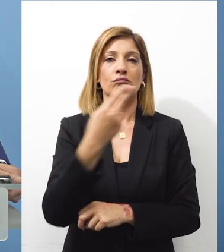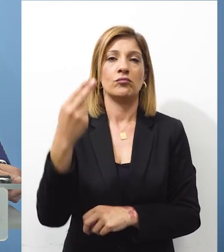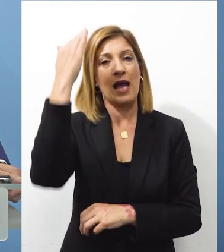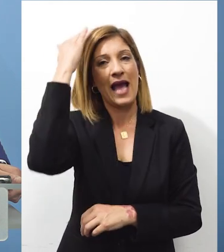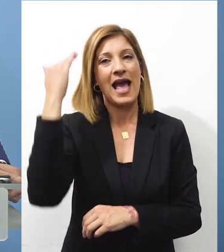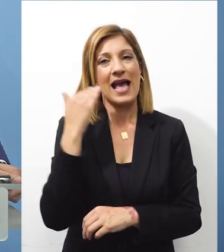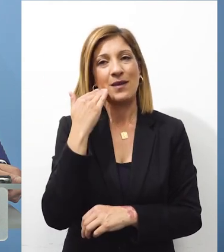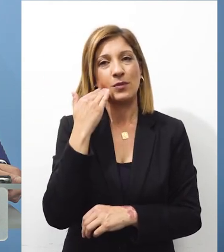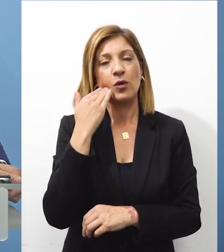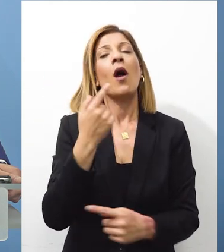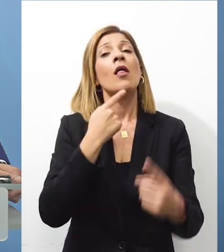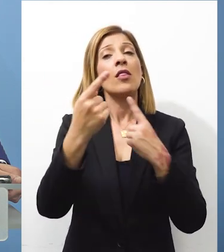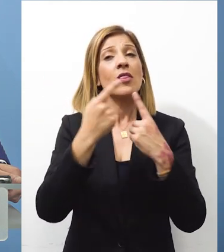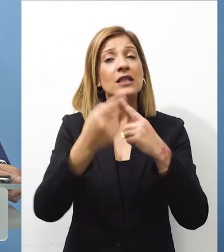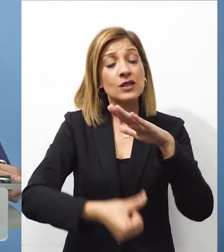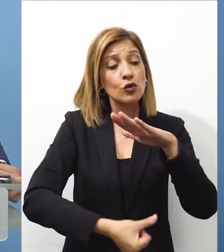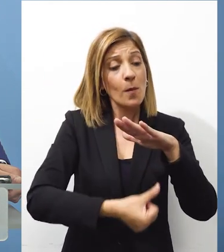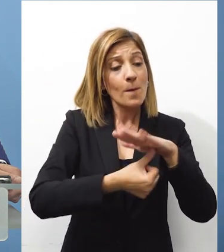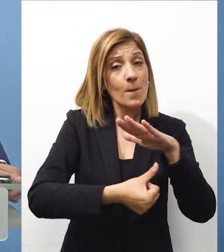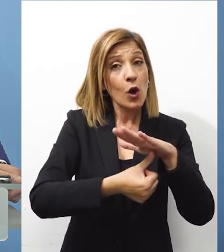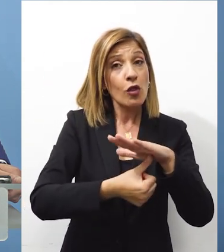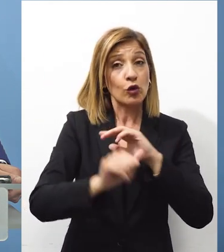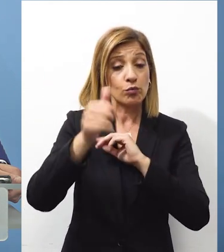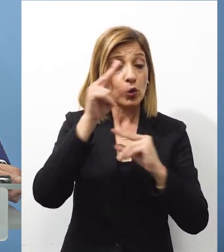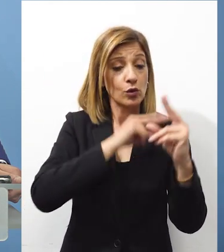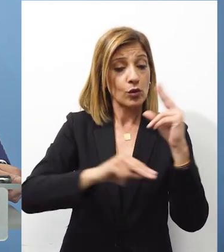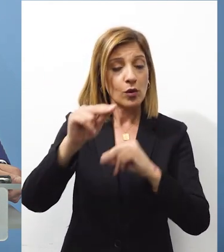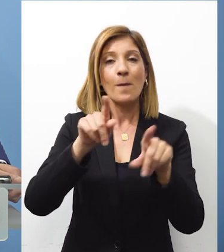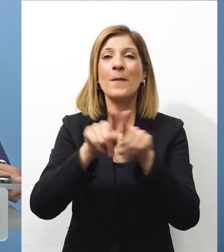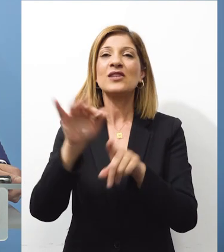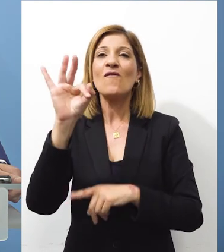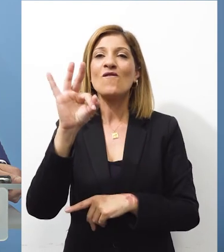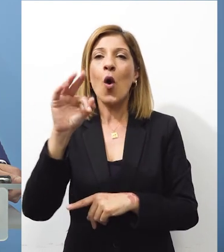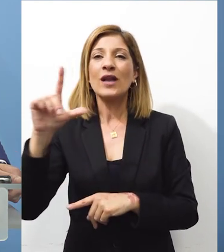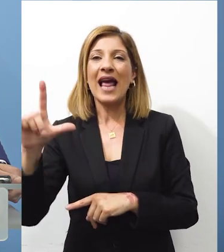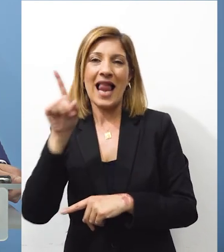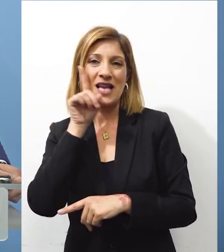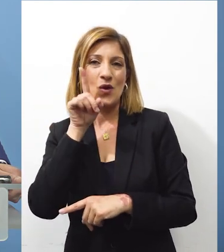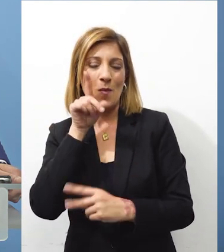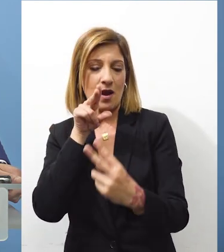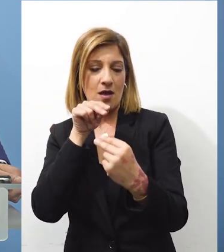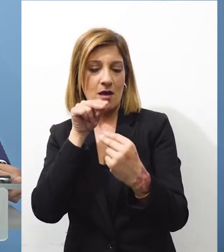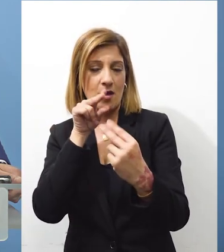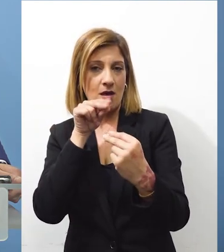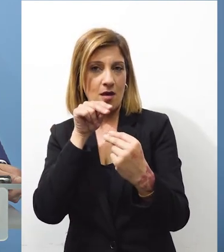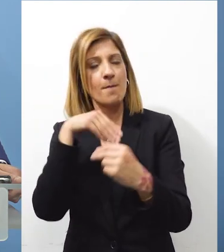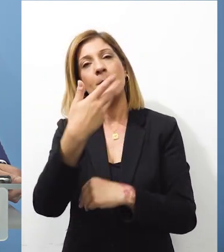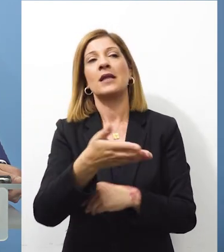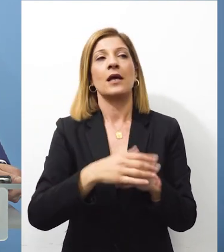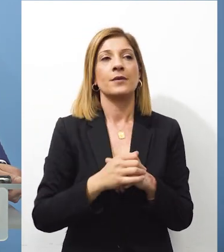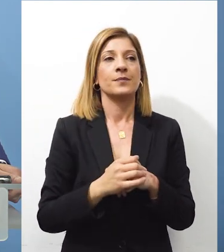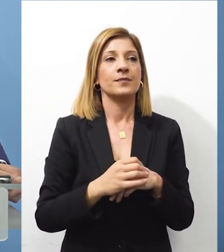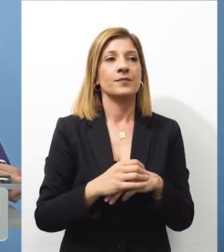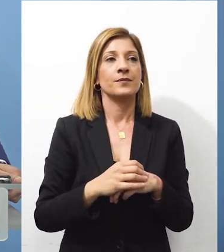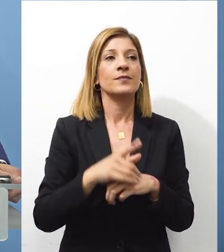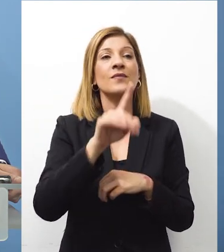της Αιγύπτου είναι κάτι το οποίο θα συζητήσει ο πρόεδρος της Δημοκράτειας πρώτα με την κυρία Φόντερ Λάιν μετά και τα αποτελέσματα της χθεσινής επισκέψης Είναι